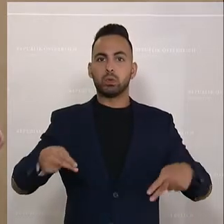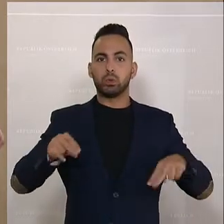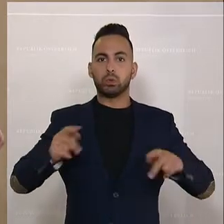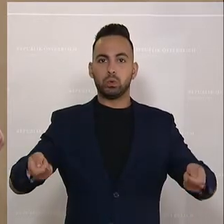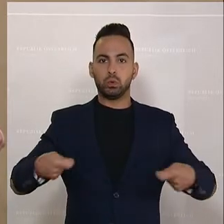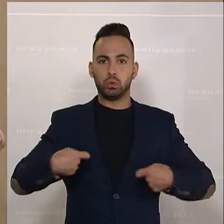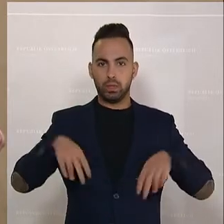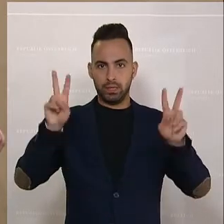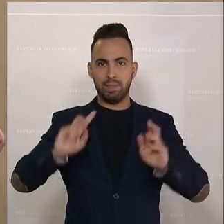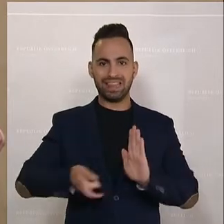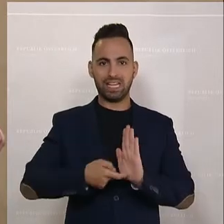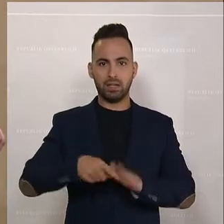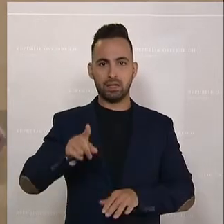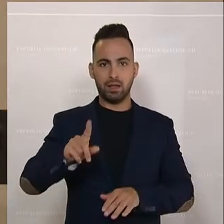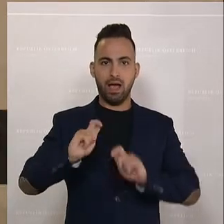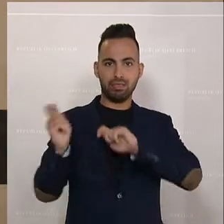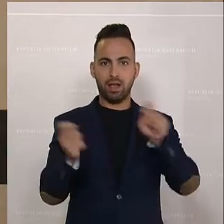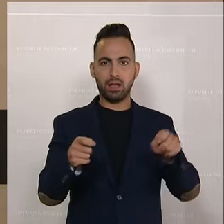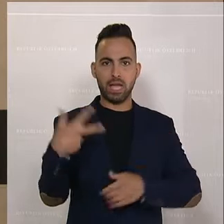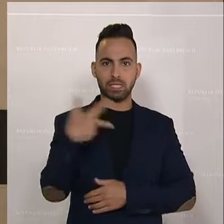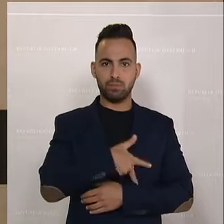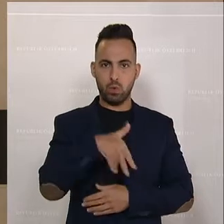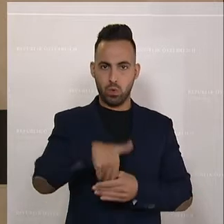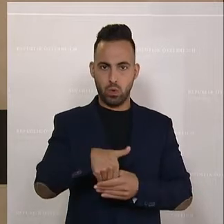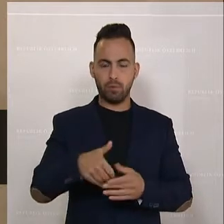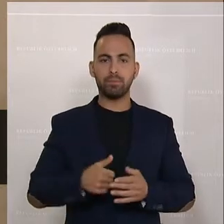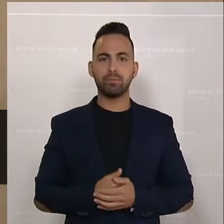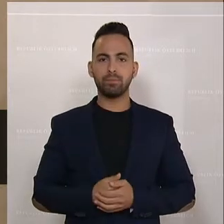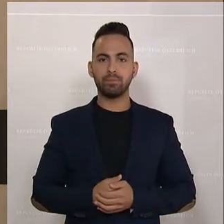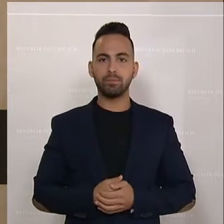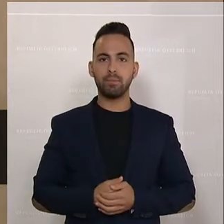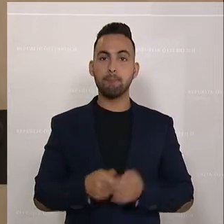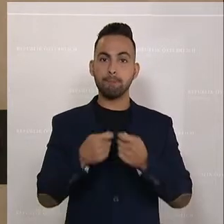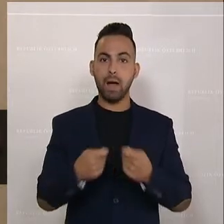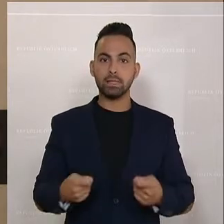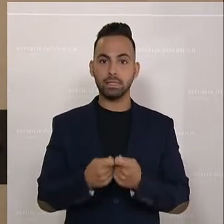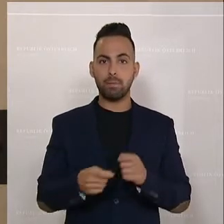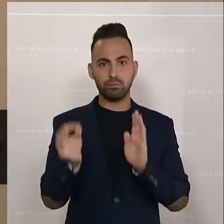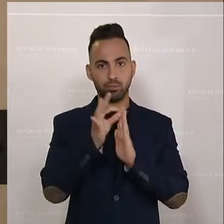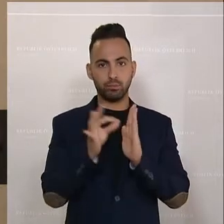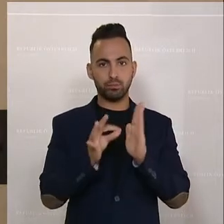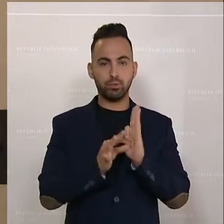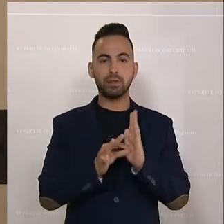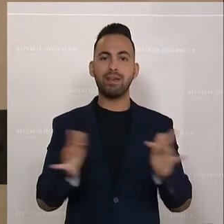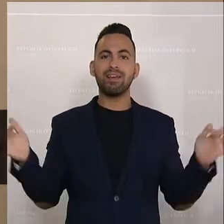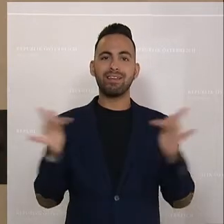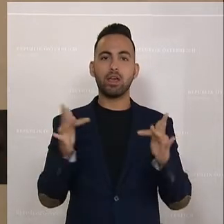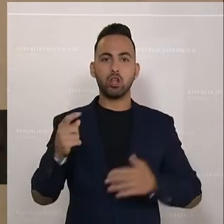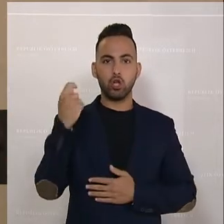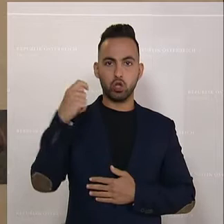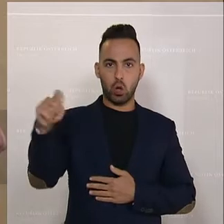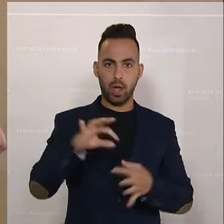Dringlichkeitsantrag der SPÖ, wo ja gewisse Maßnahmen gegen die Teuerung